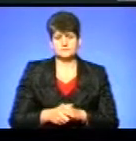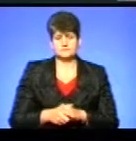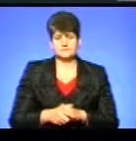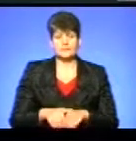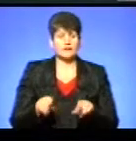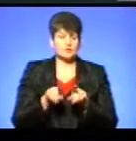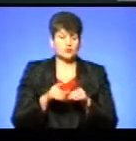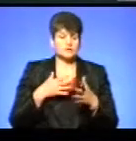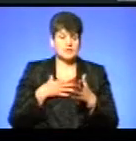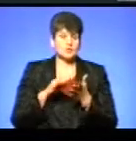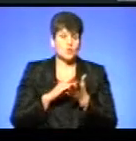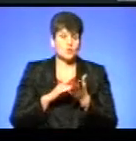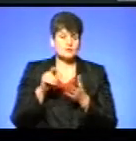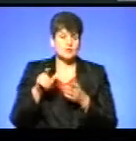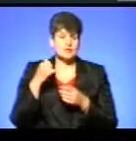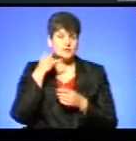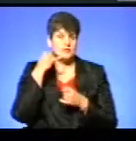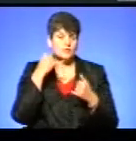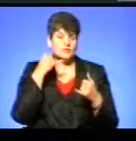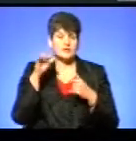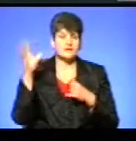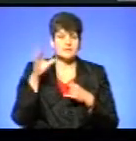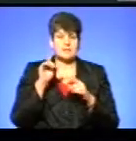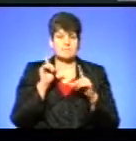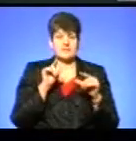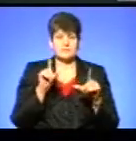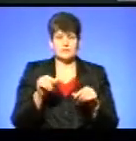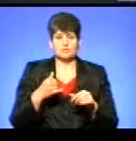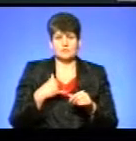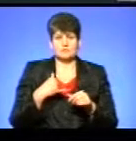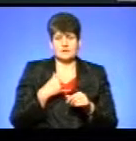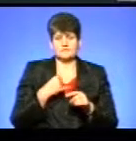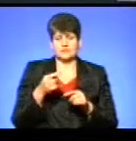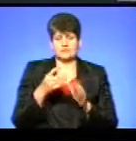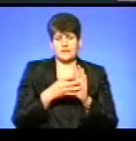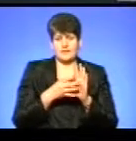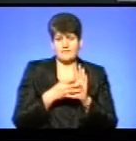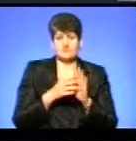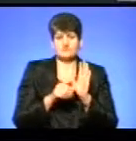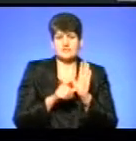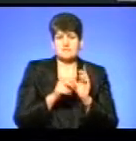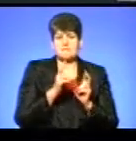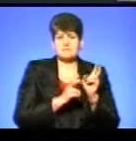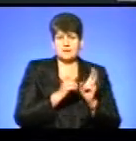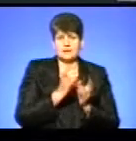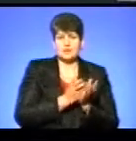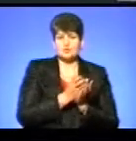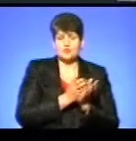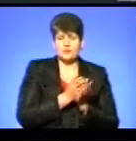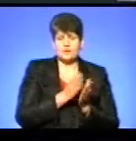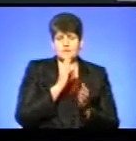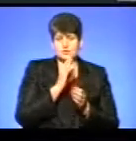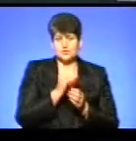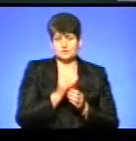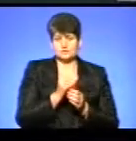Також наші кореспонденти телефонували до усіх перевізників. Їх у Тернополі 9. У шести підприємствах, які обслуговують маршрутну